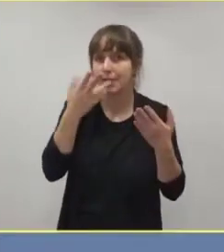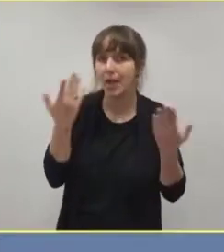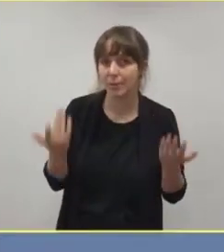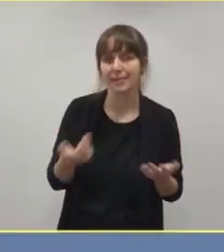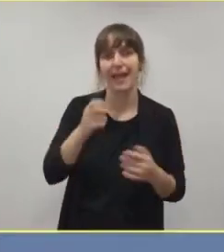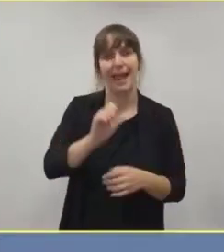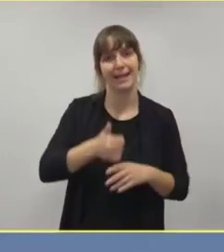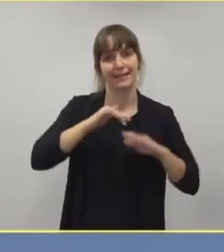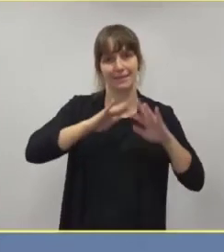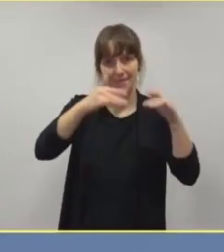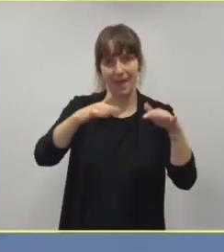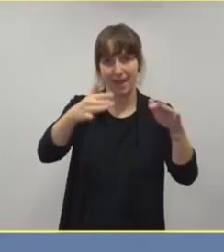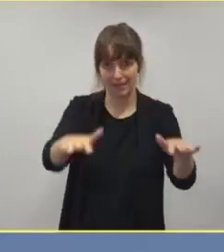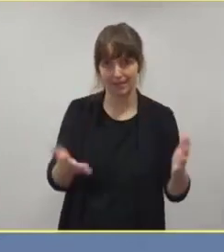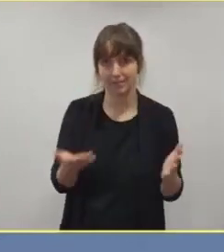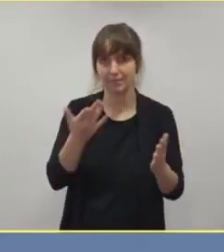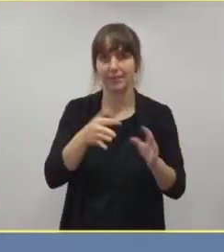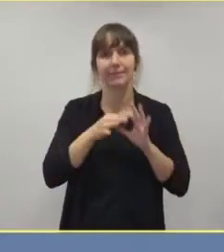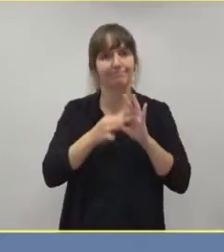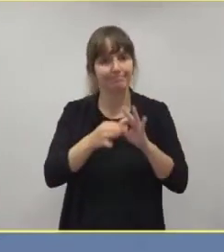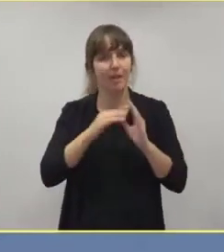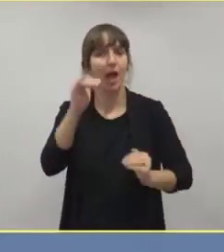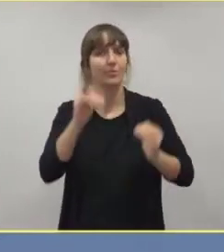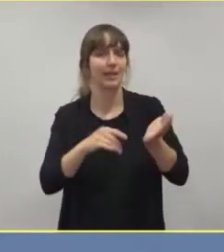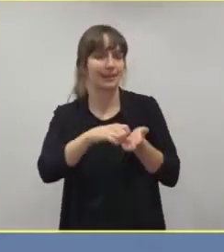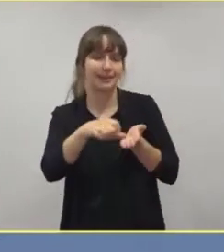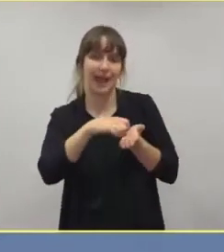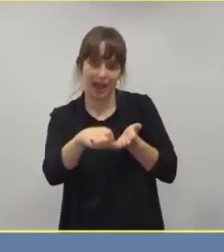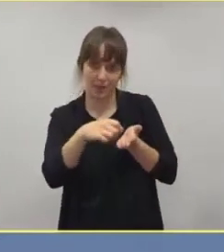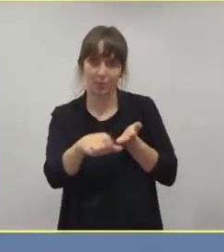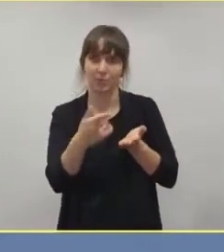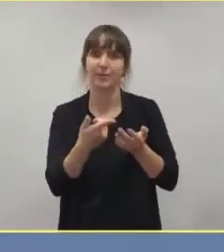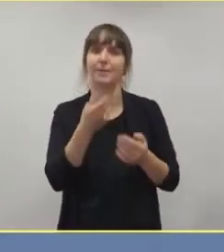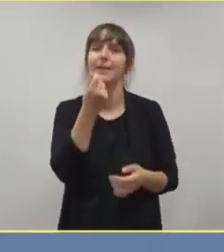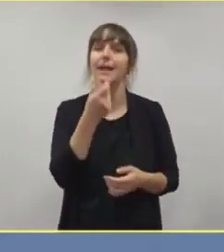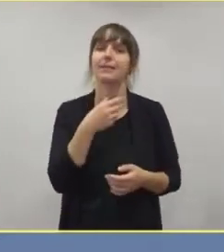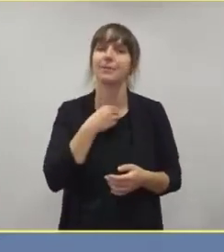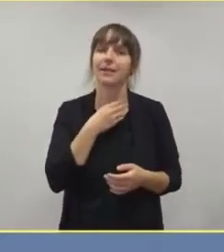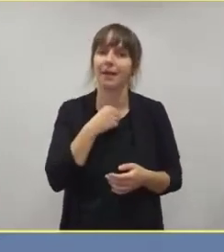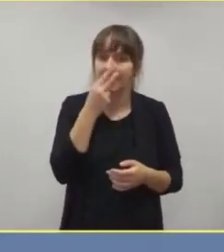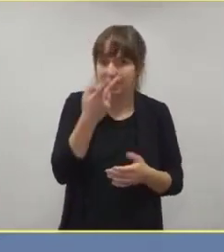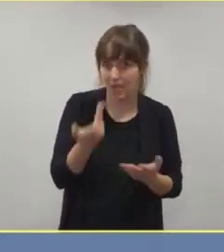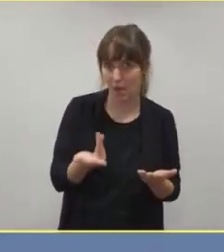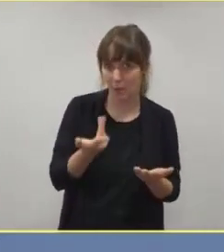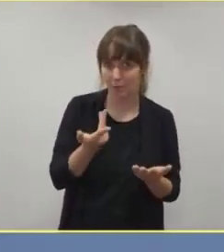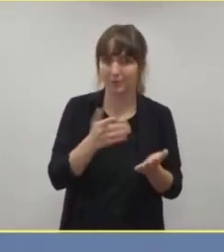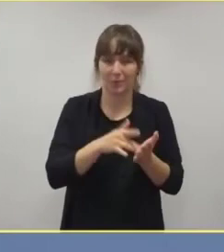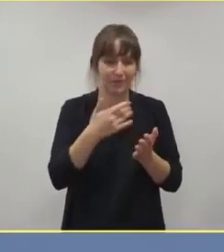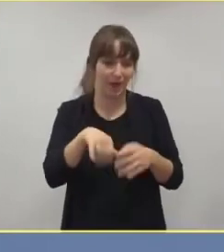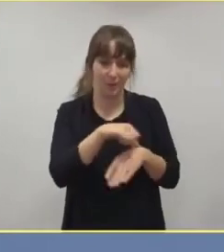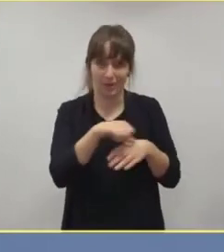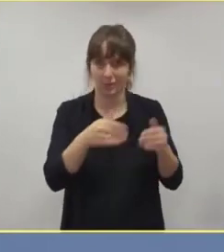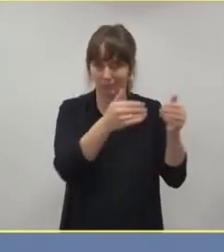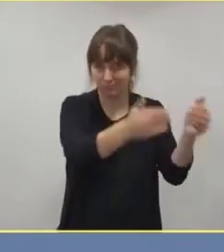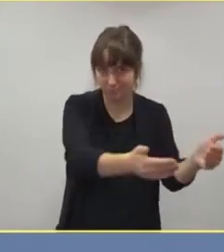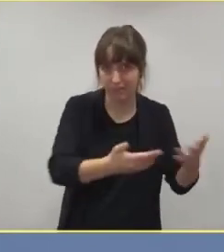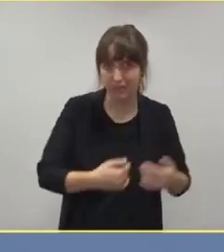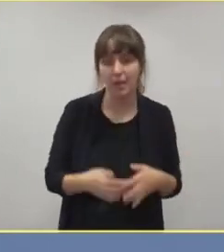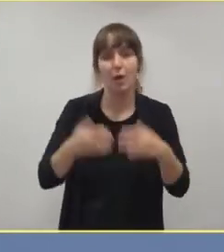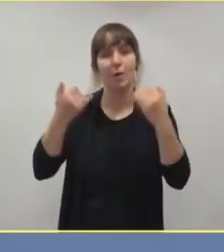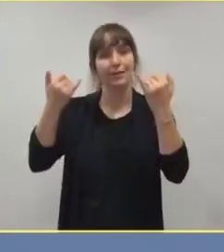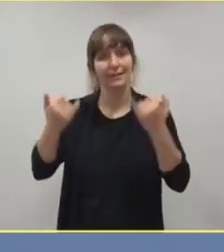bei der ersten Welle für Entschädigungen nach der Verordnung, dass verschiebbare Operationen zurückgestellt werden müssen und welcher